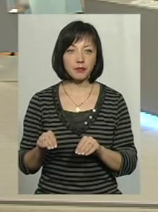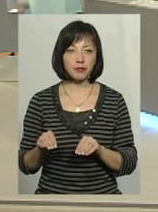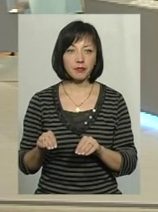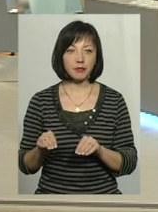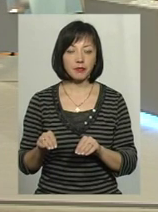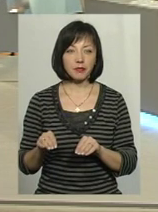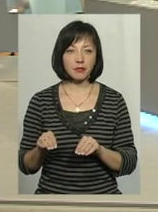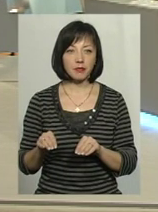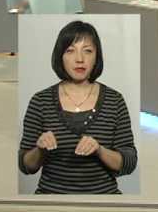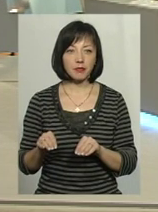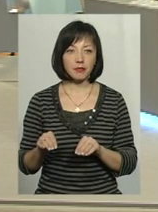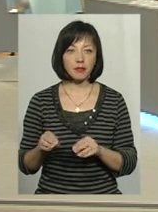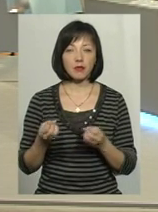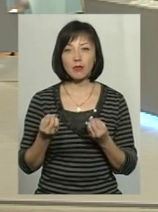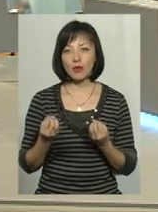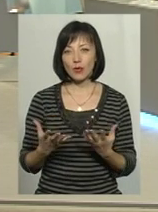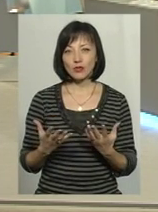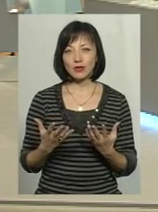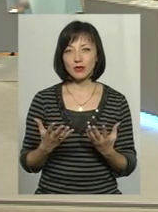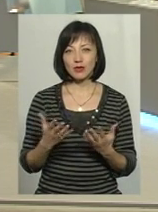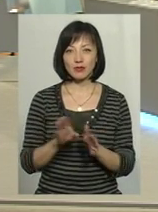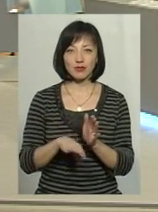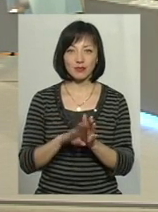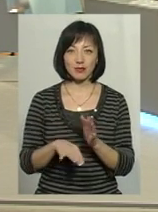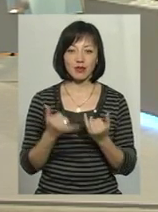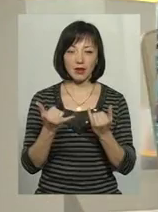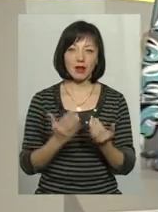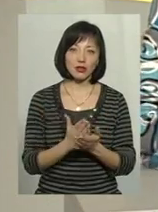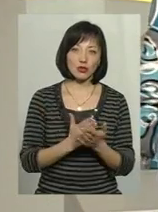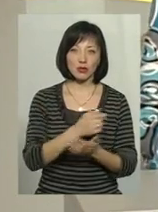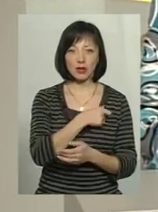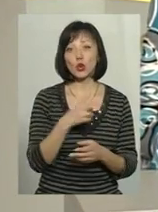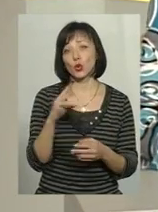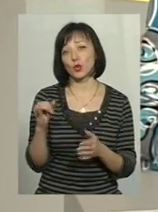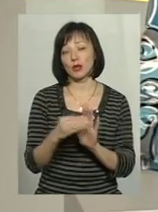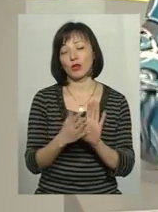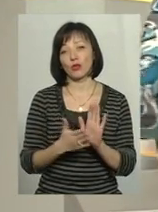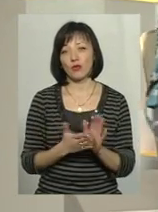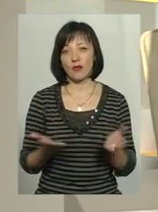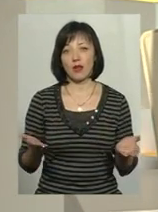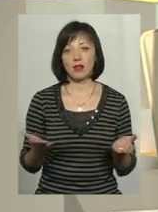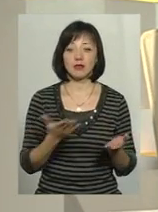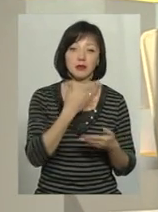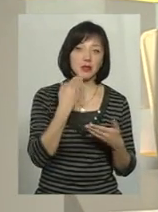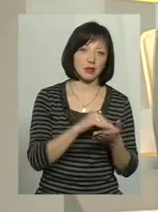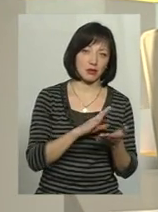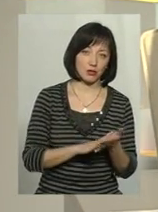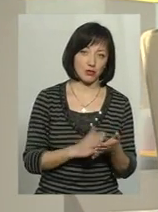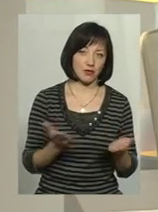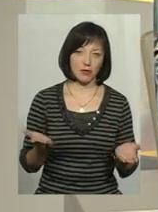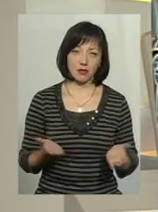про пластиковими страшилками для чиновників та депутатів? Ну, задекларували. Ну, не задекларували.